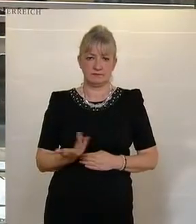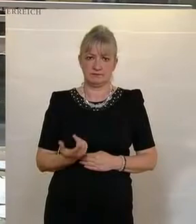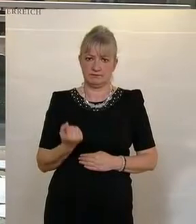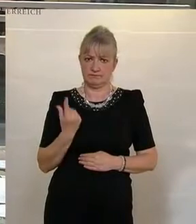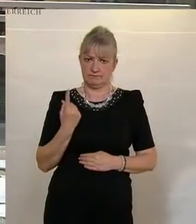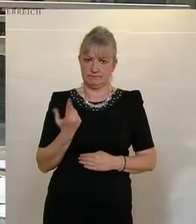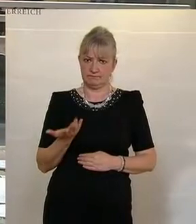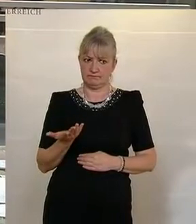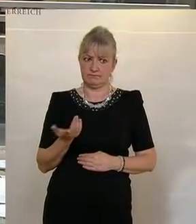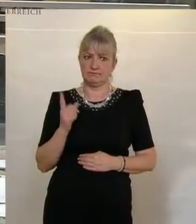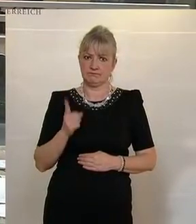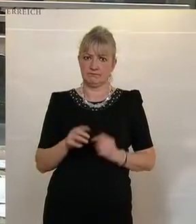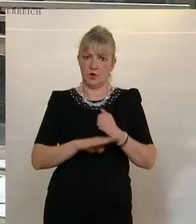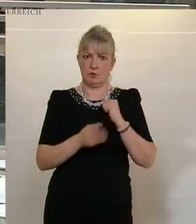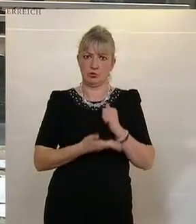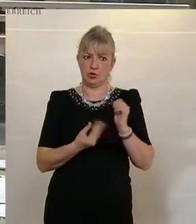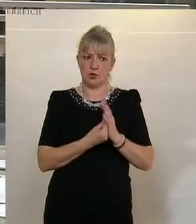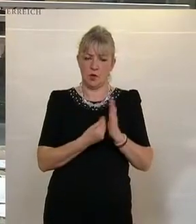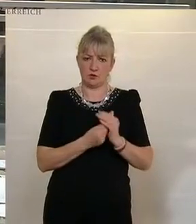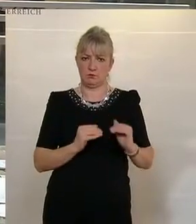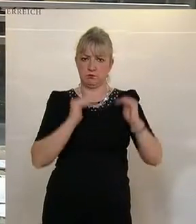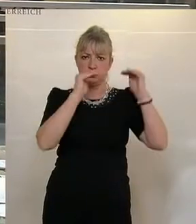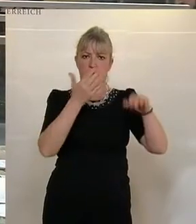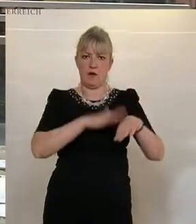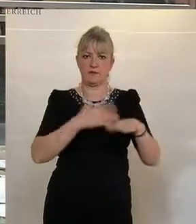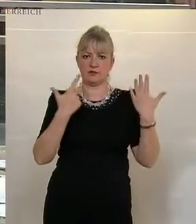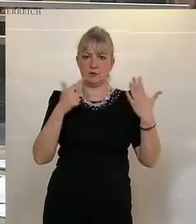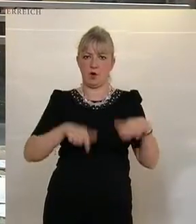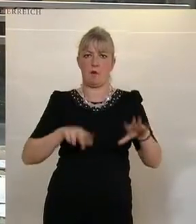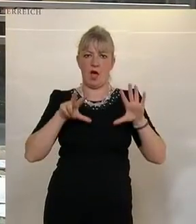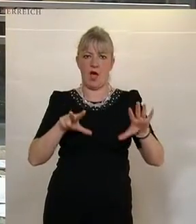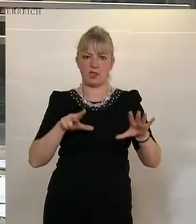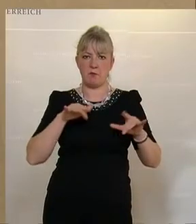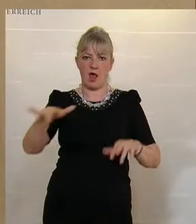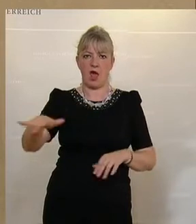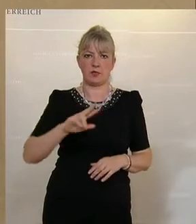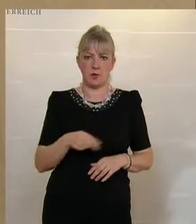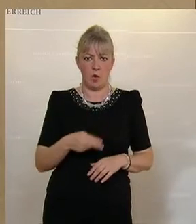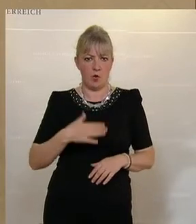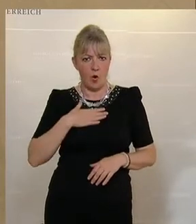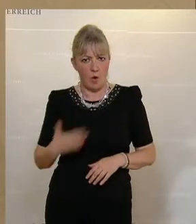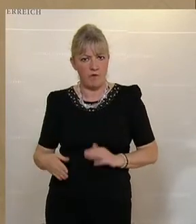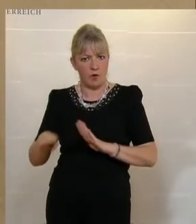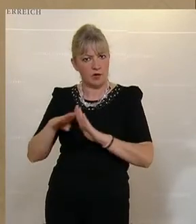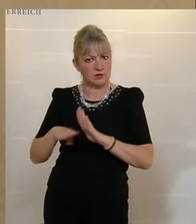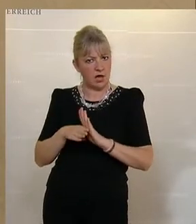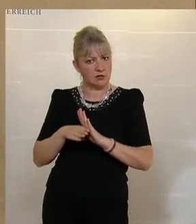Kurioserweise erhöhen wir die Budgetkosten auf 7,8 Milliarden Euro, obwohl die